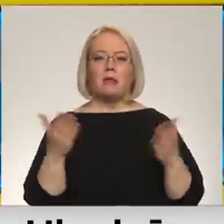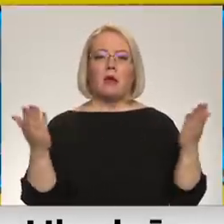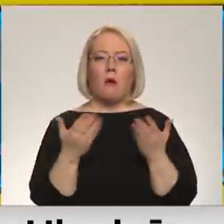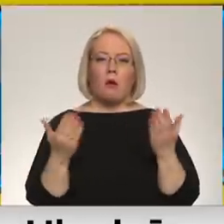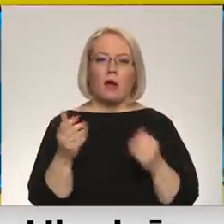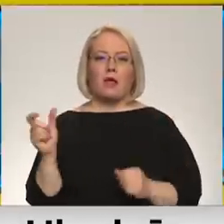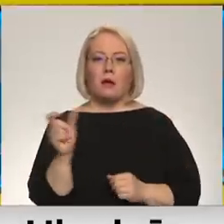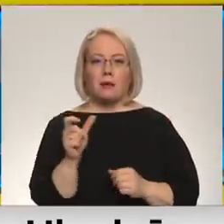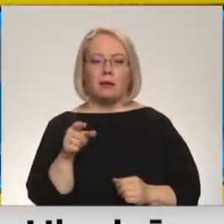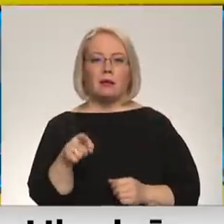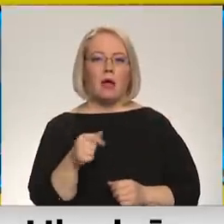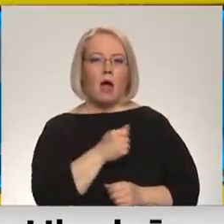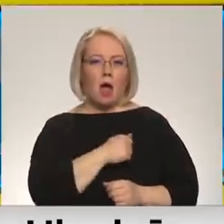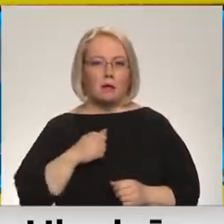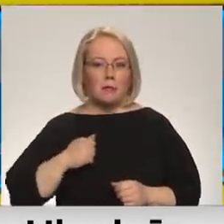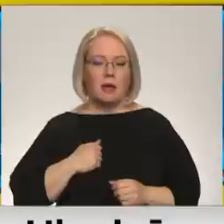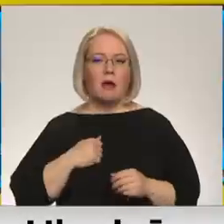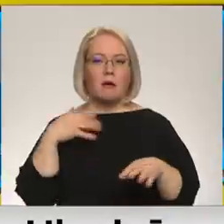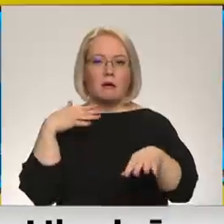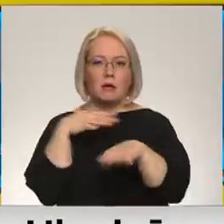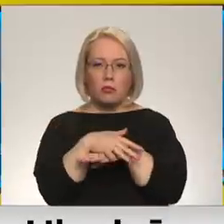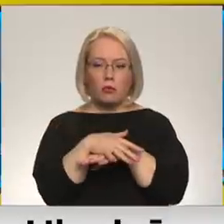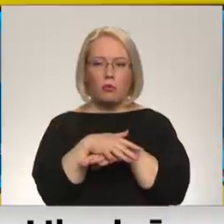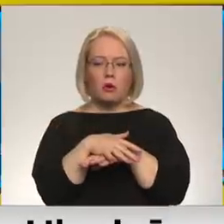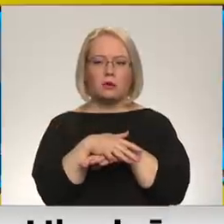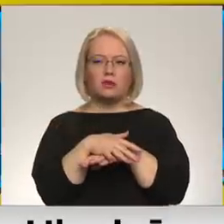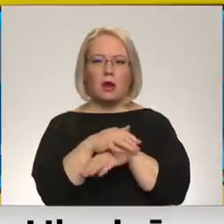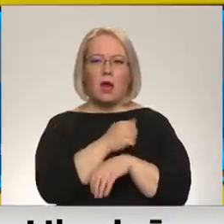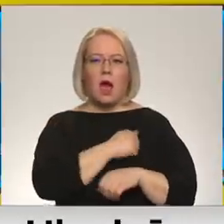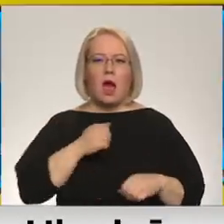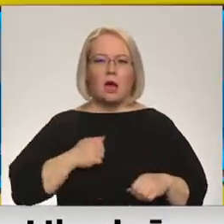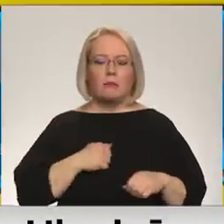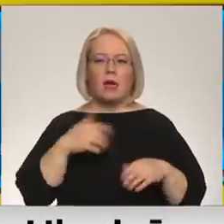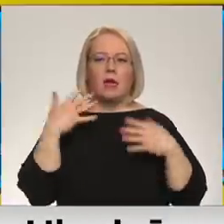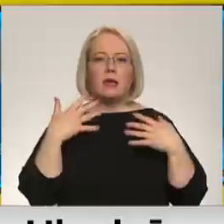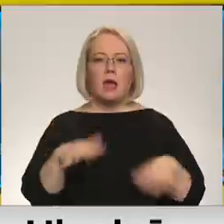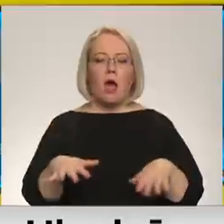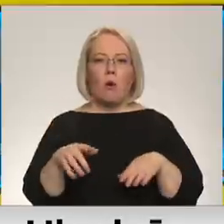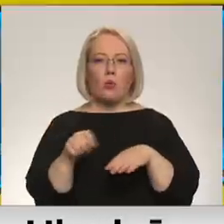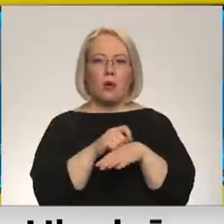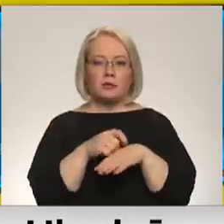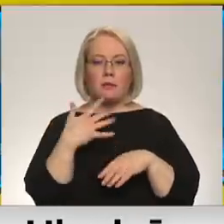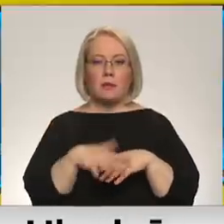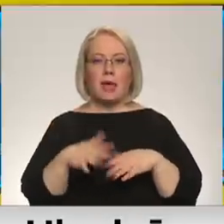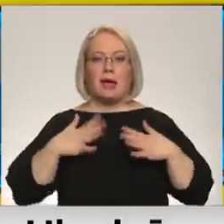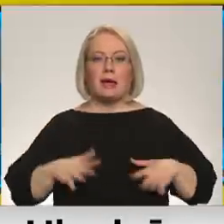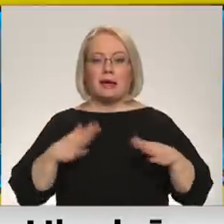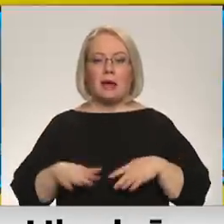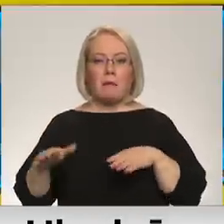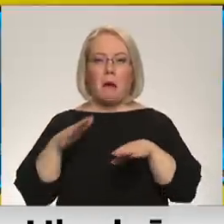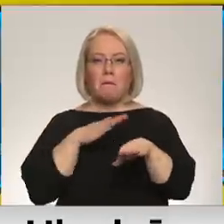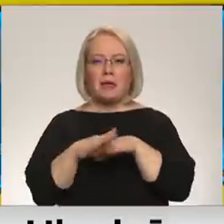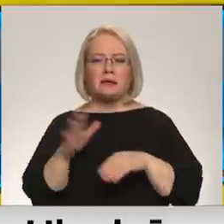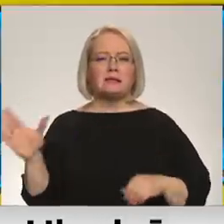šī armija, iebrukošā armija, jau tik ļoti nosiņo. Ja Krīmā ir pilnas šobrīd visas